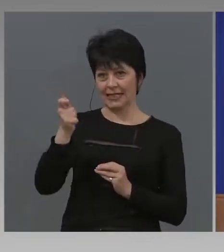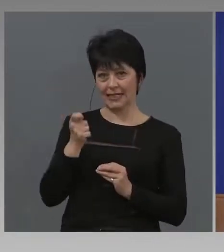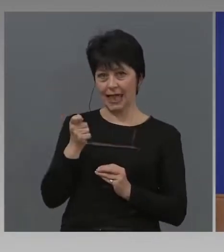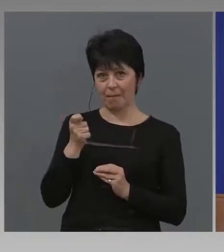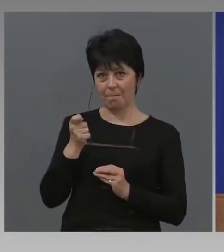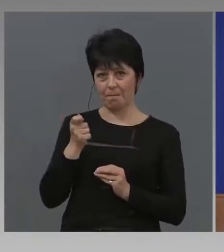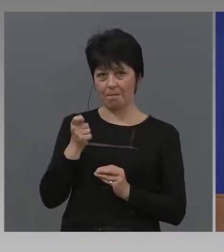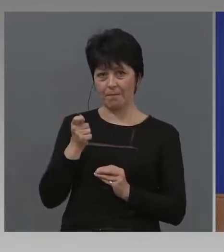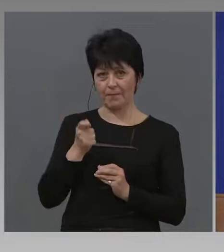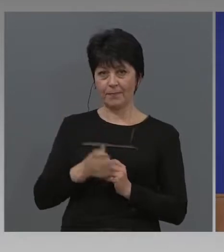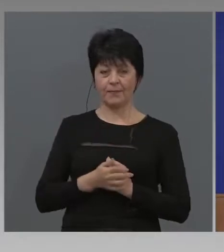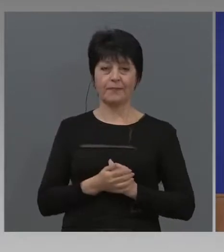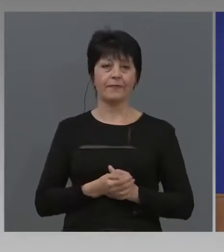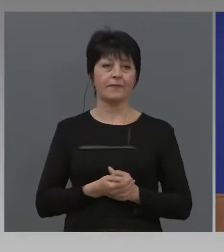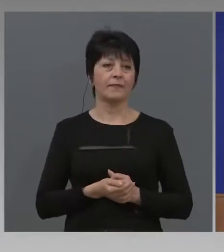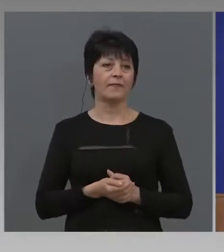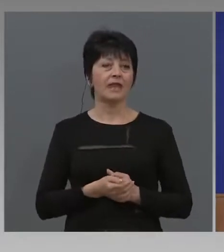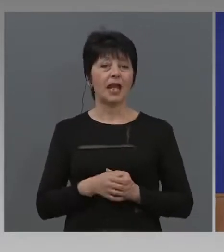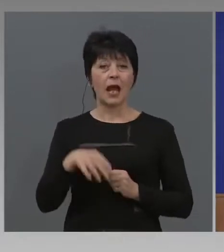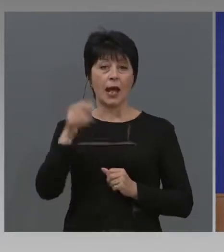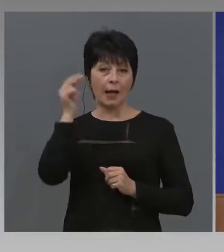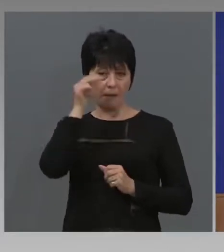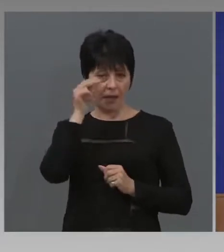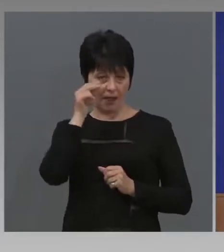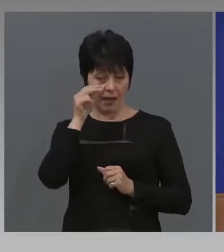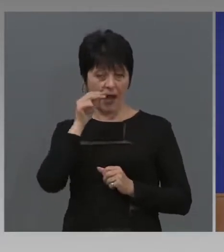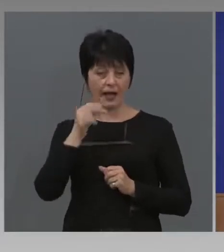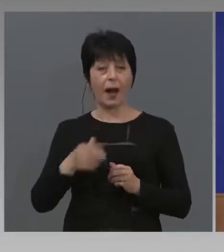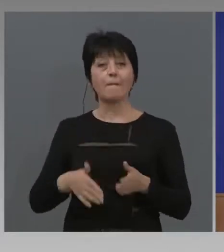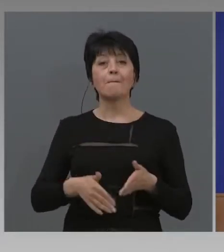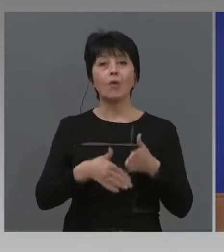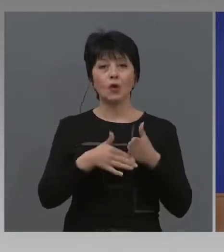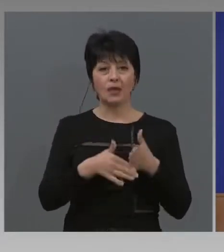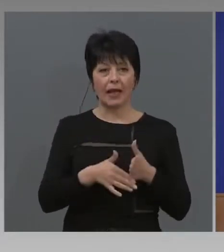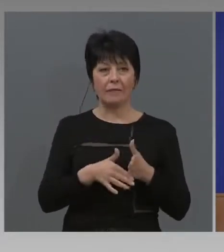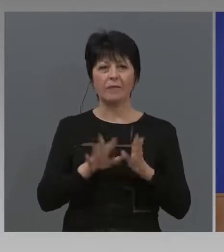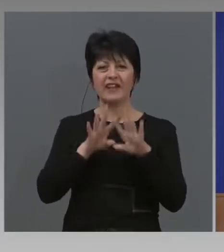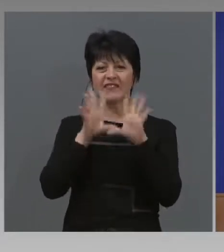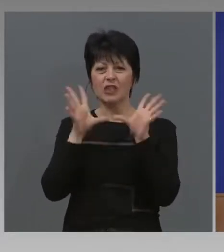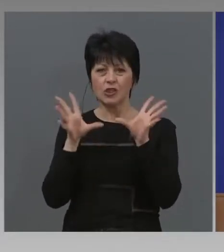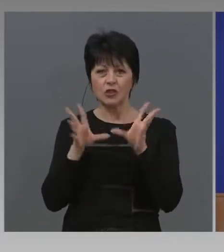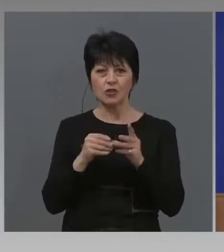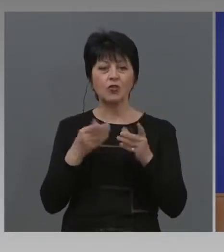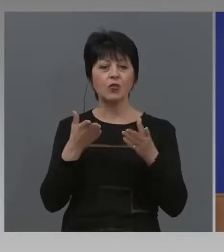България подкрепя всичко, което има логика.